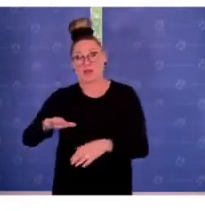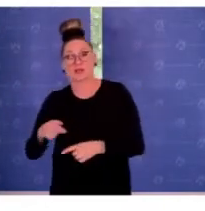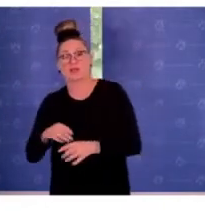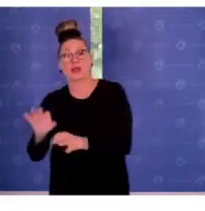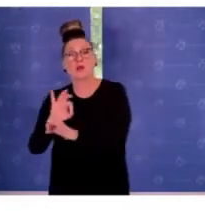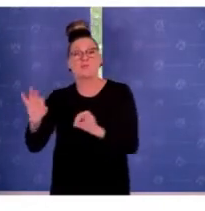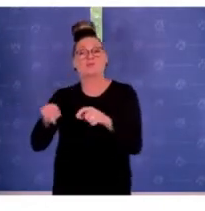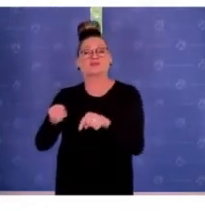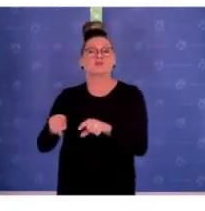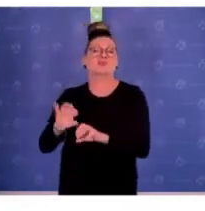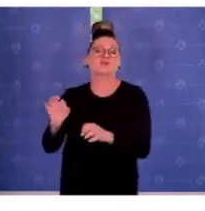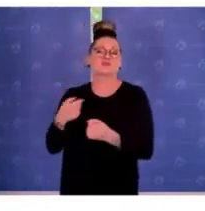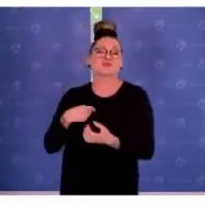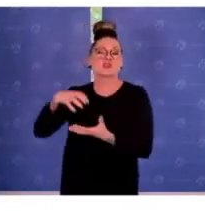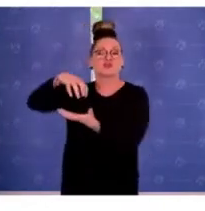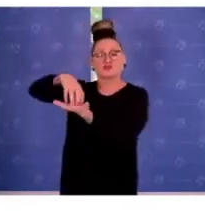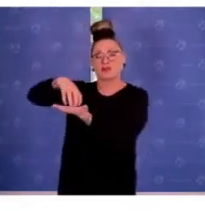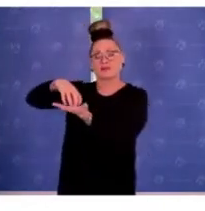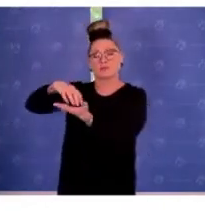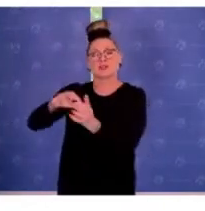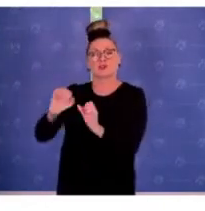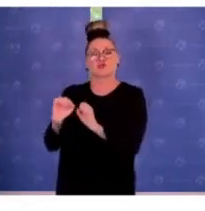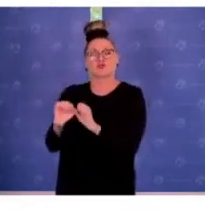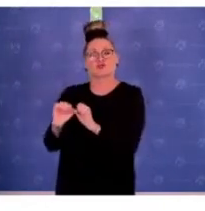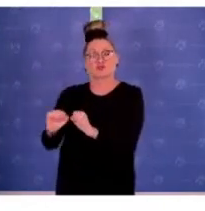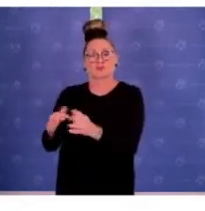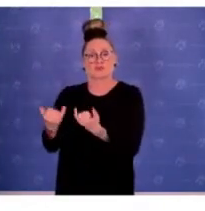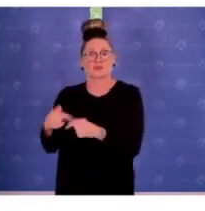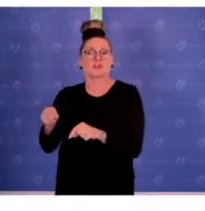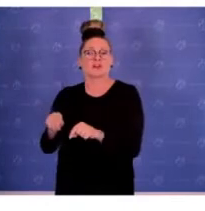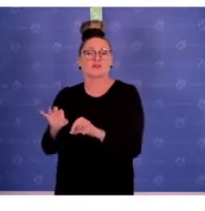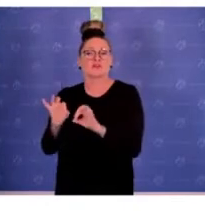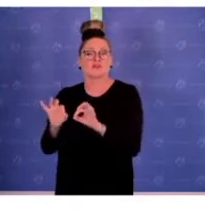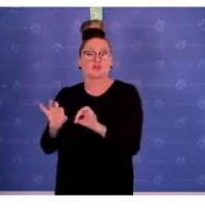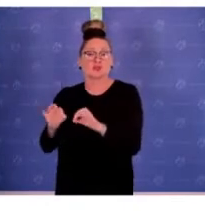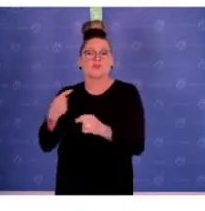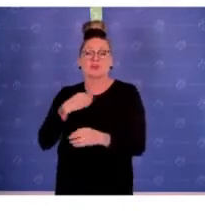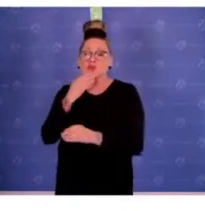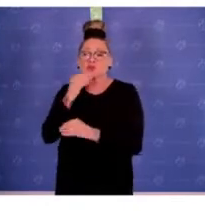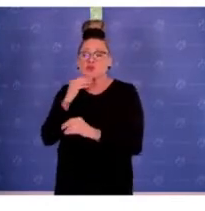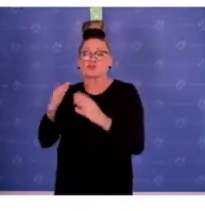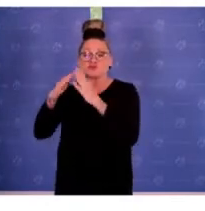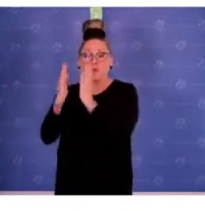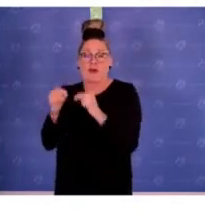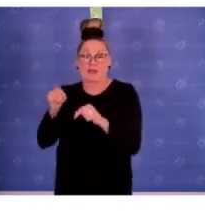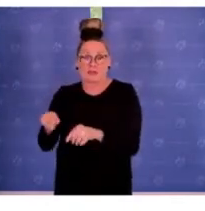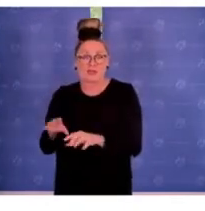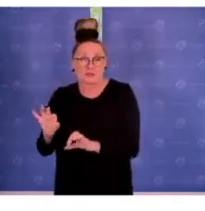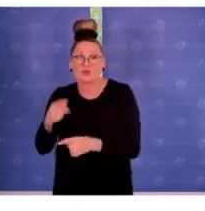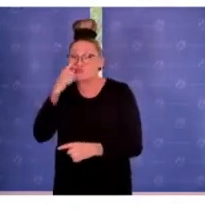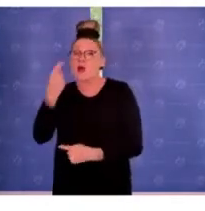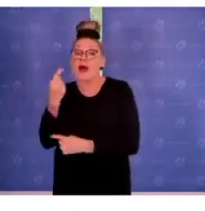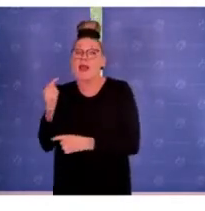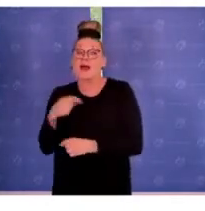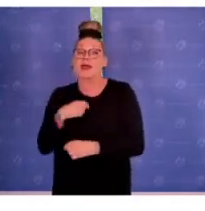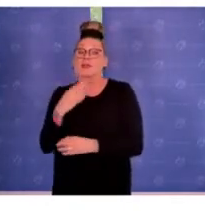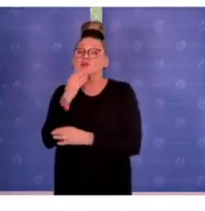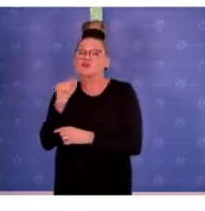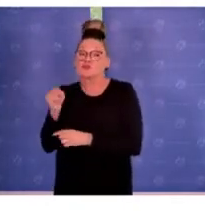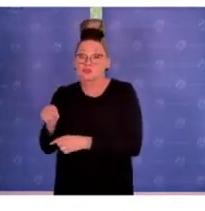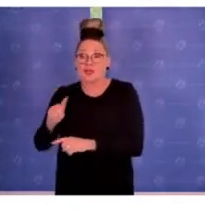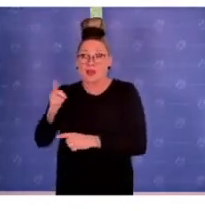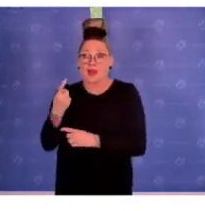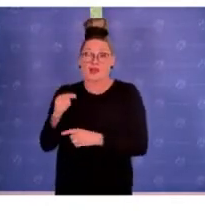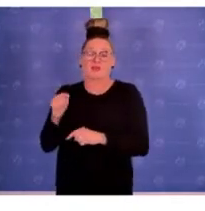den stationären oder auch den temporären Schutz jüdischer Einrichtungen, also nicht nur jüdischer Einrichtungen, aber auch jüdischer